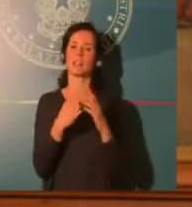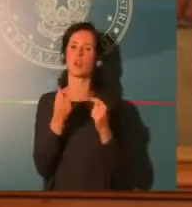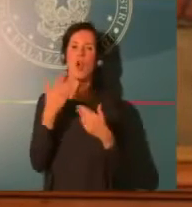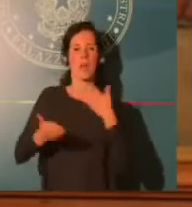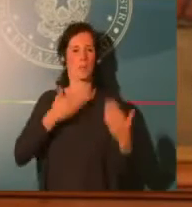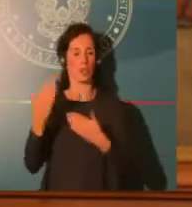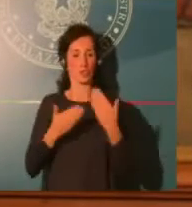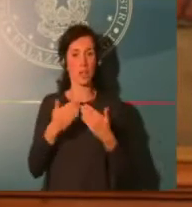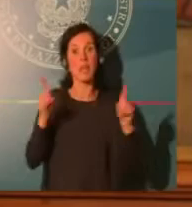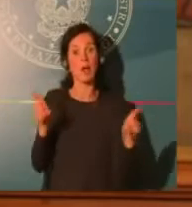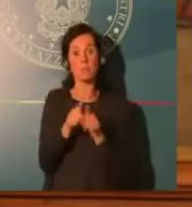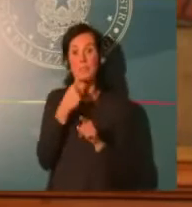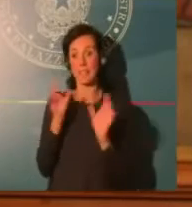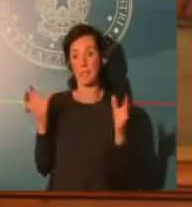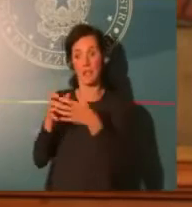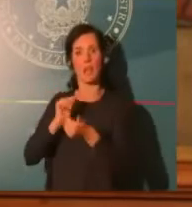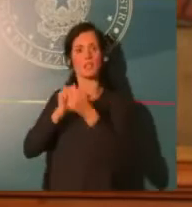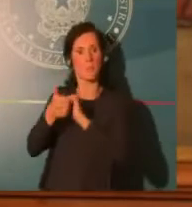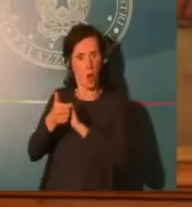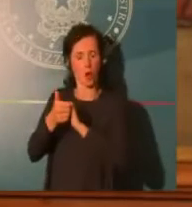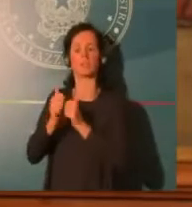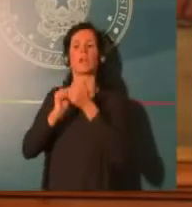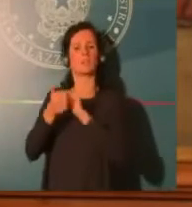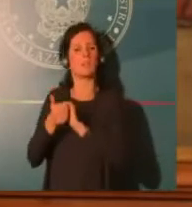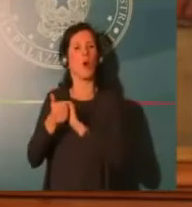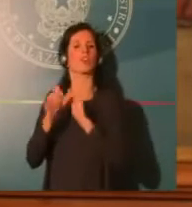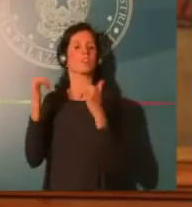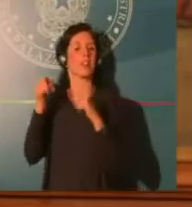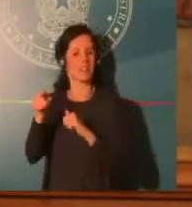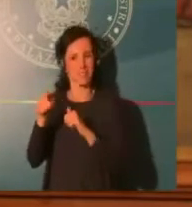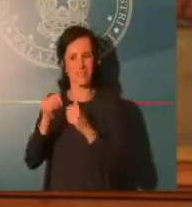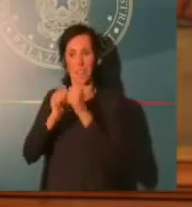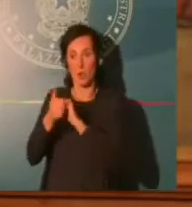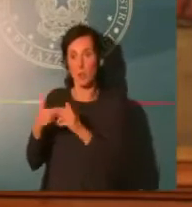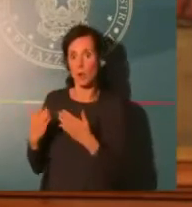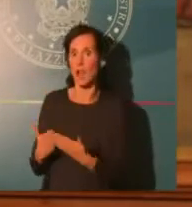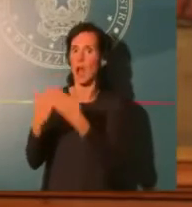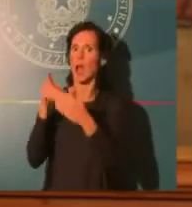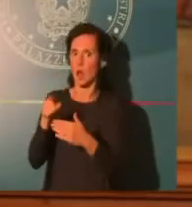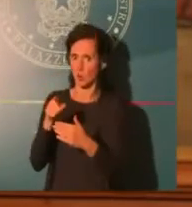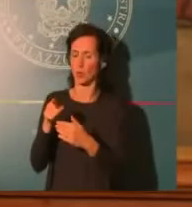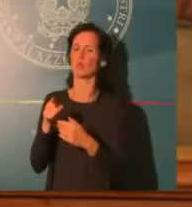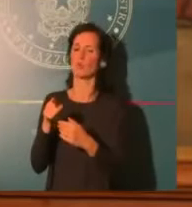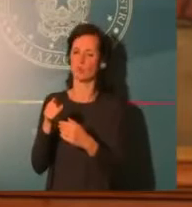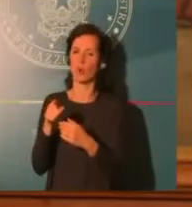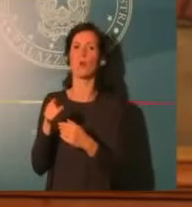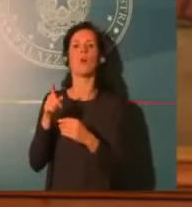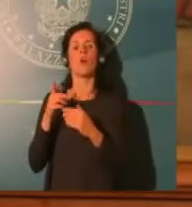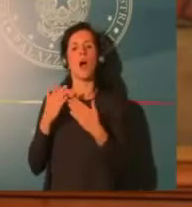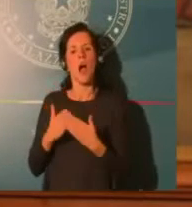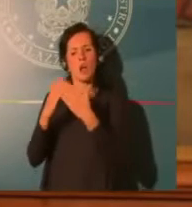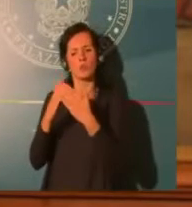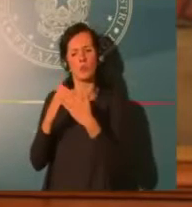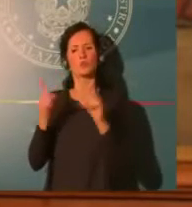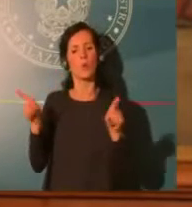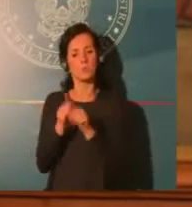misure a sostegno anche del settore del turismo. Gli alberghi, taxi e gli NCC sono inseriti nel contributo a fondo perduto ma